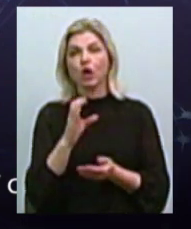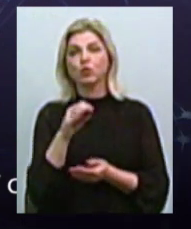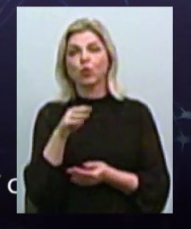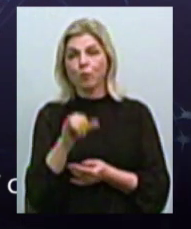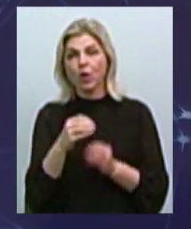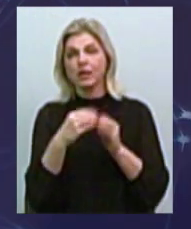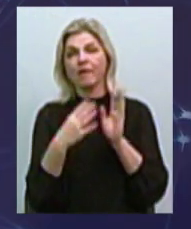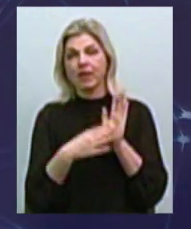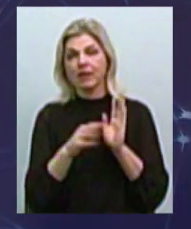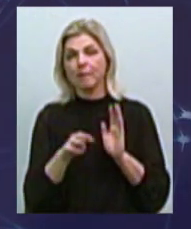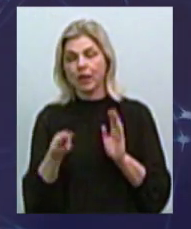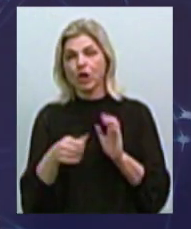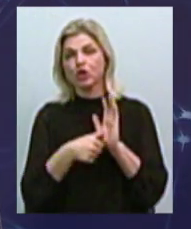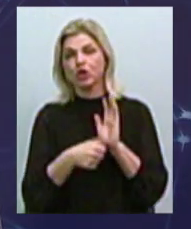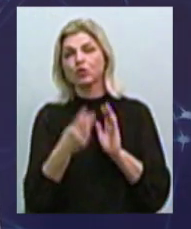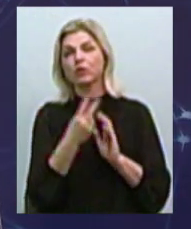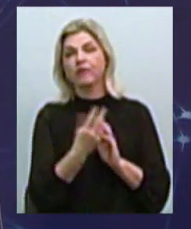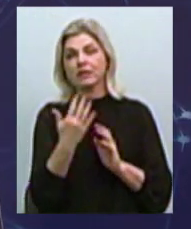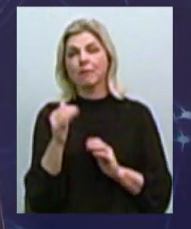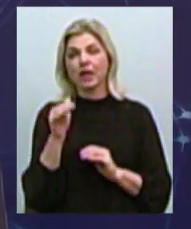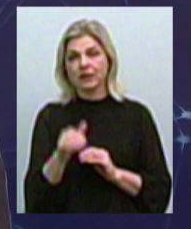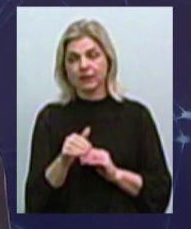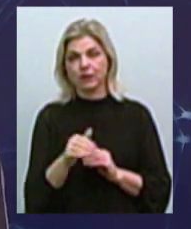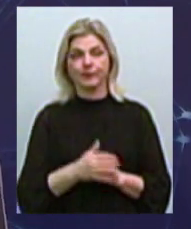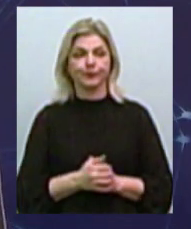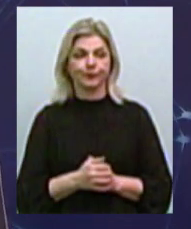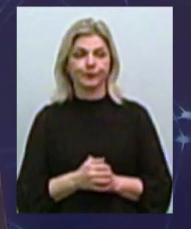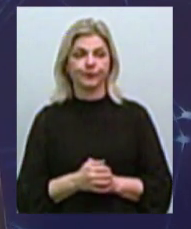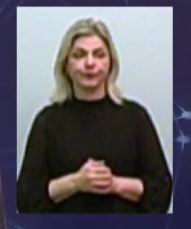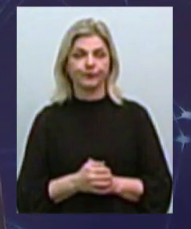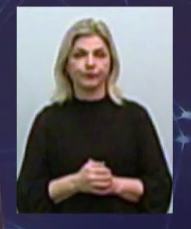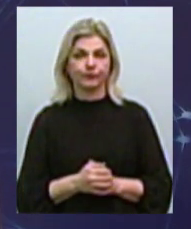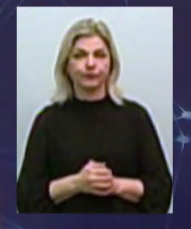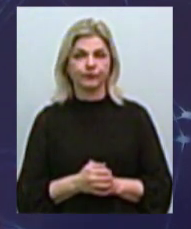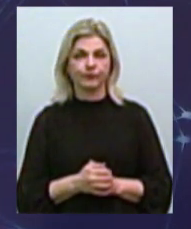625 000 грн.